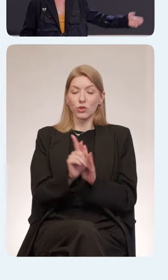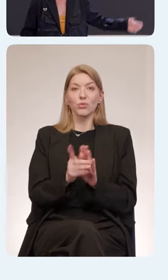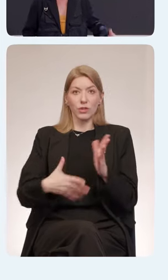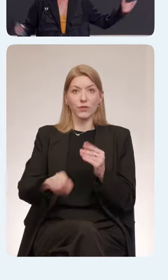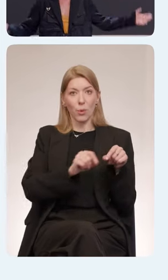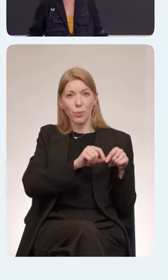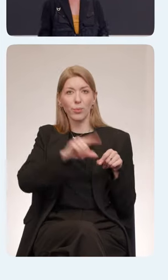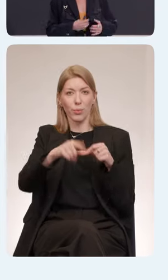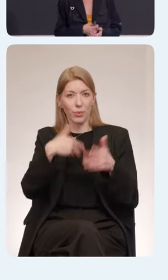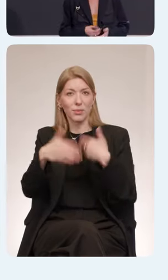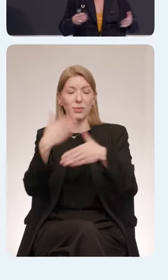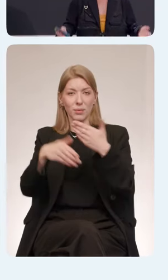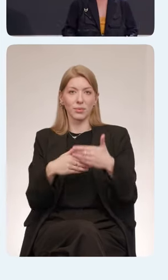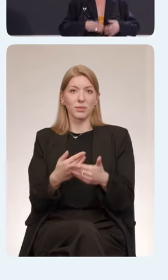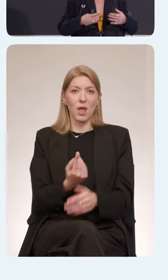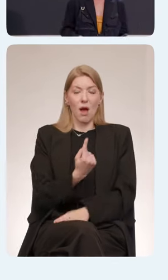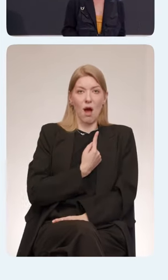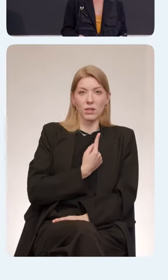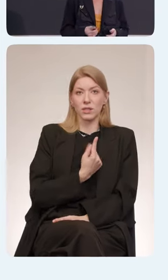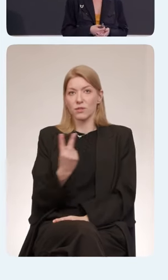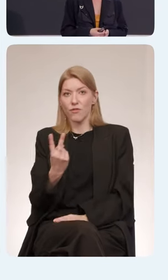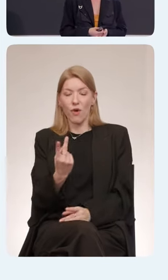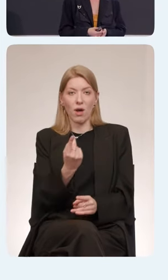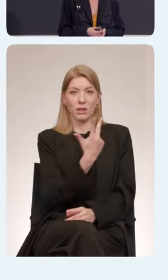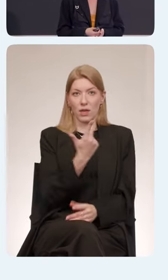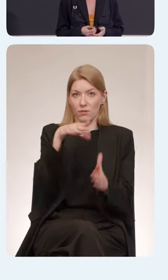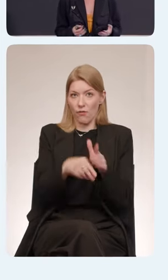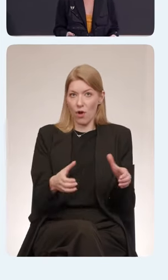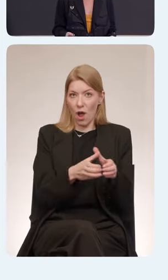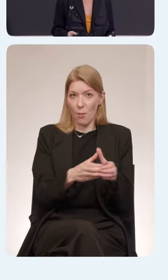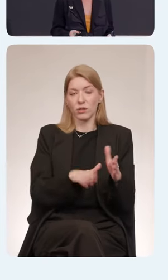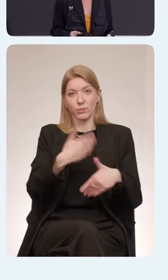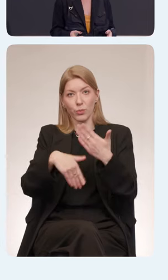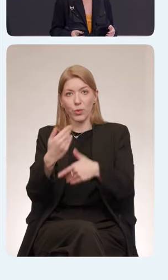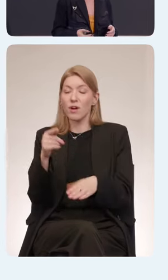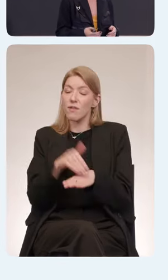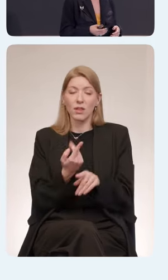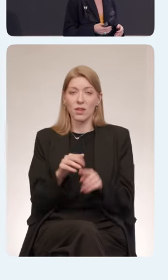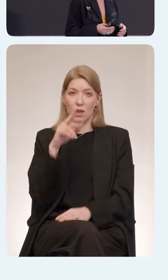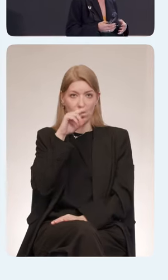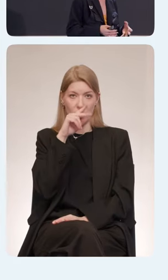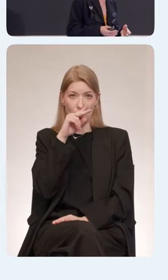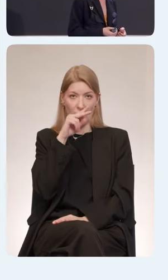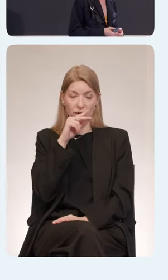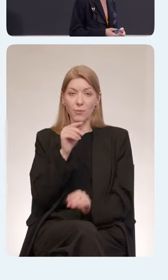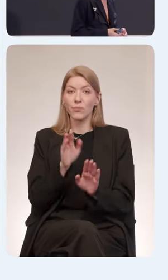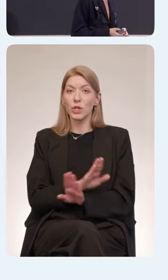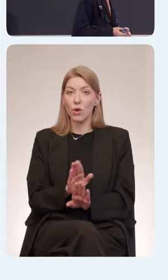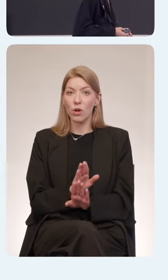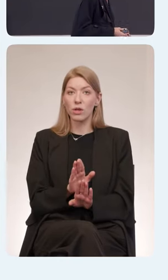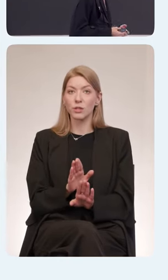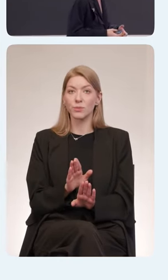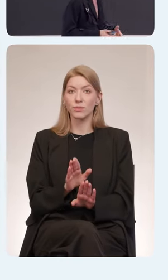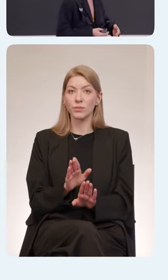бы, ну там одна, один, или нас там трое, и мы вот втроем. Но на самом деле это неправильно. Это неправильно не только с точки зрения